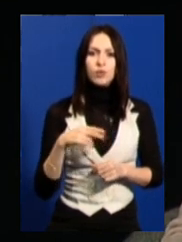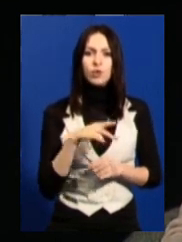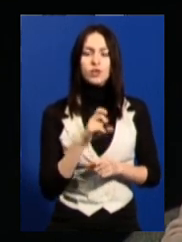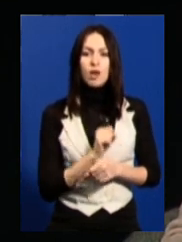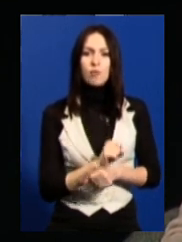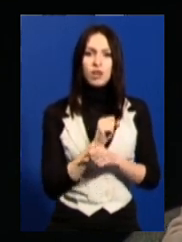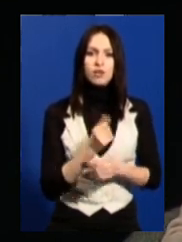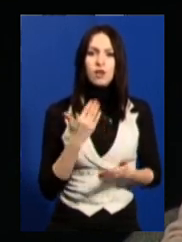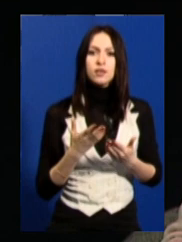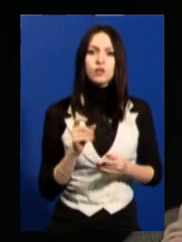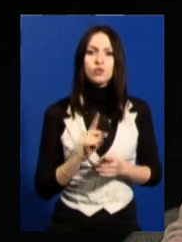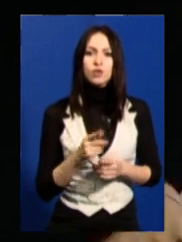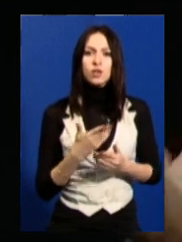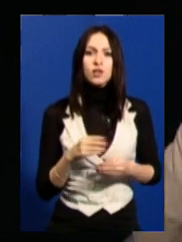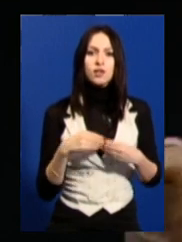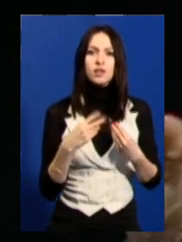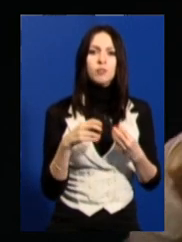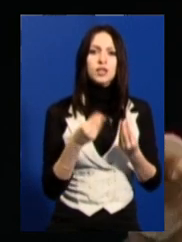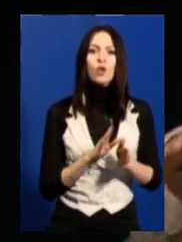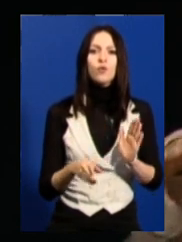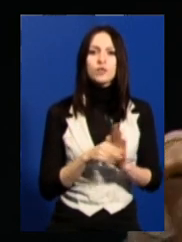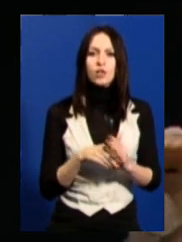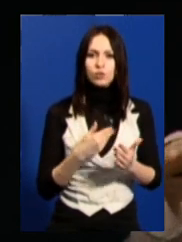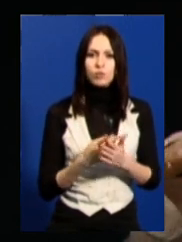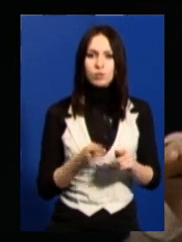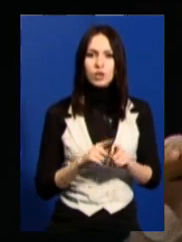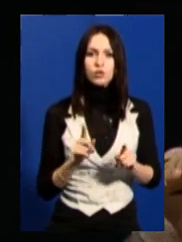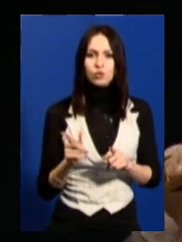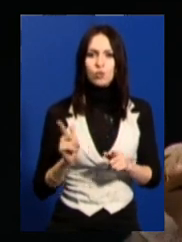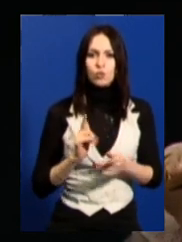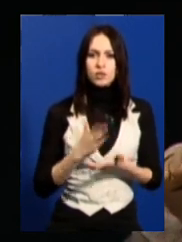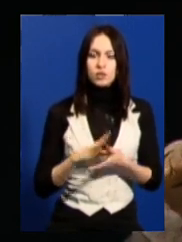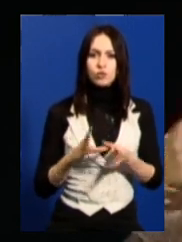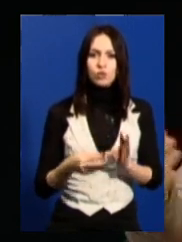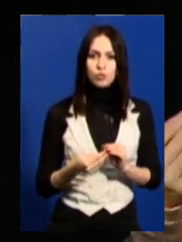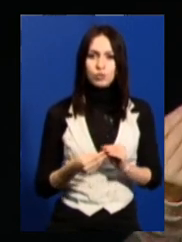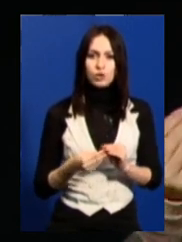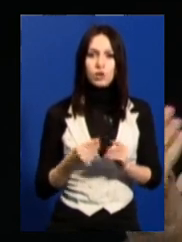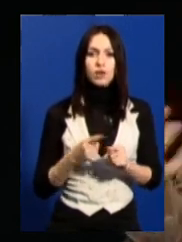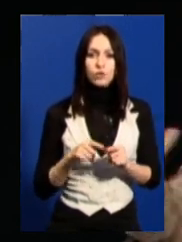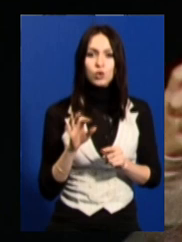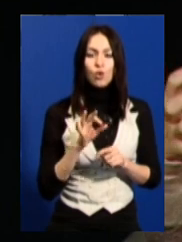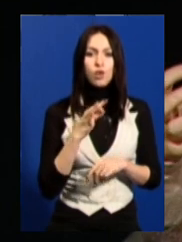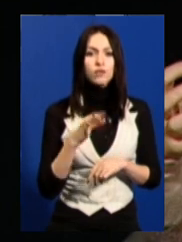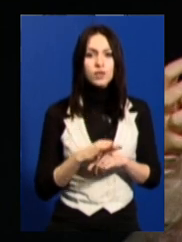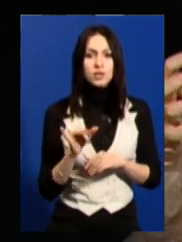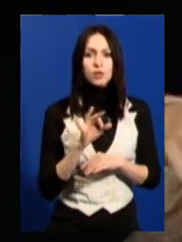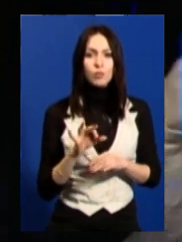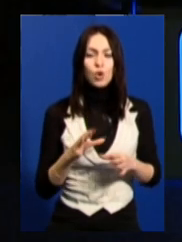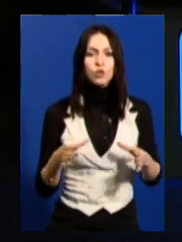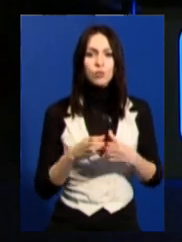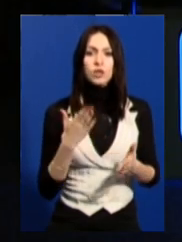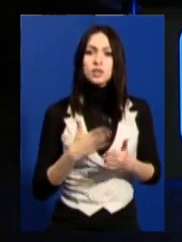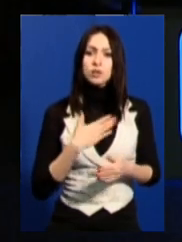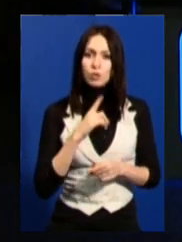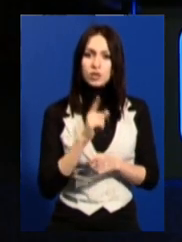Майдани або ще на щось. Або ми не даємо хабарів. Це той якийсь бекграунд, який у нас спільний є. Так от, про відповідальність і про собореність. Якщо